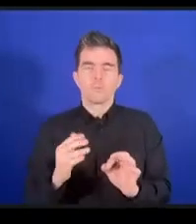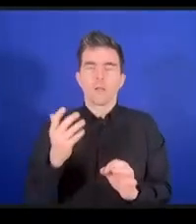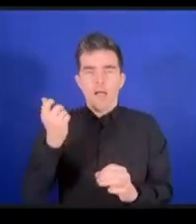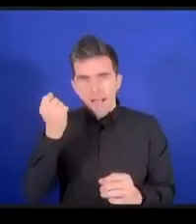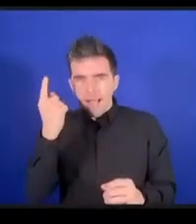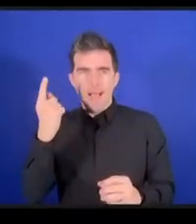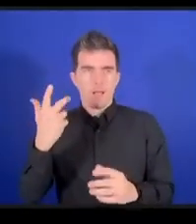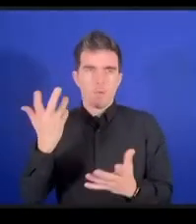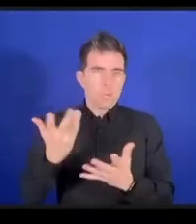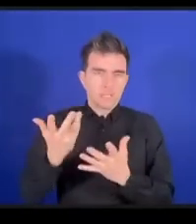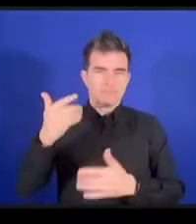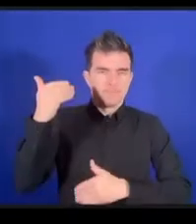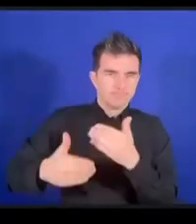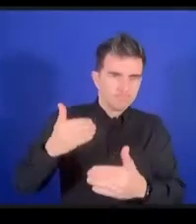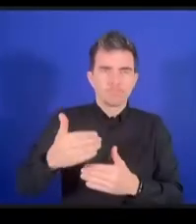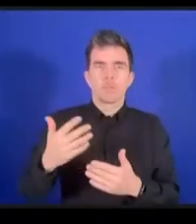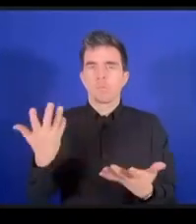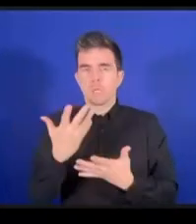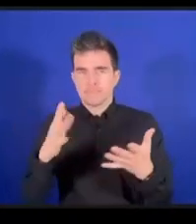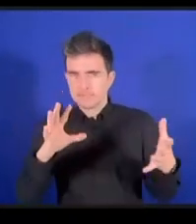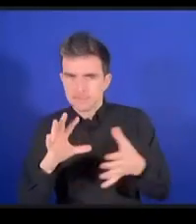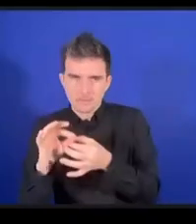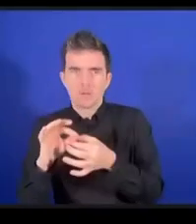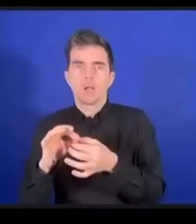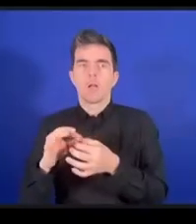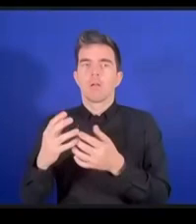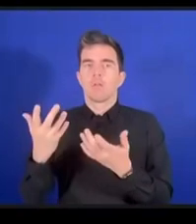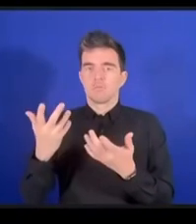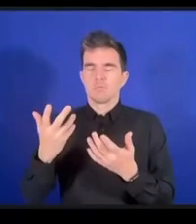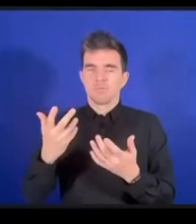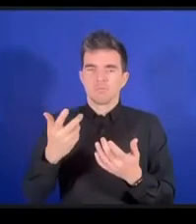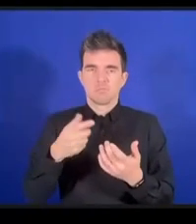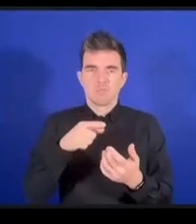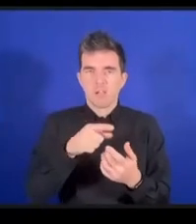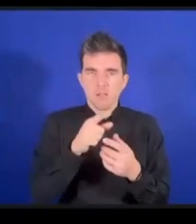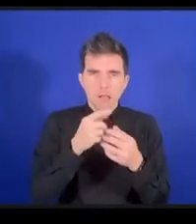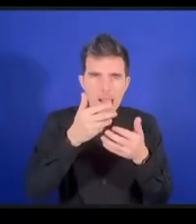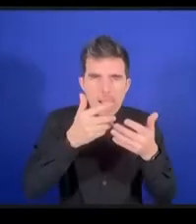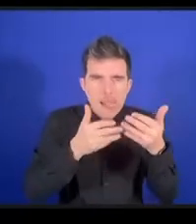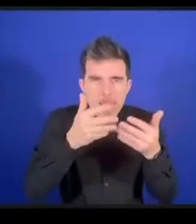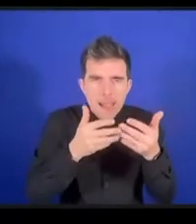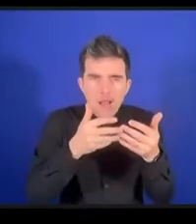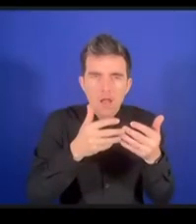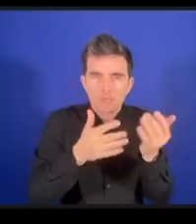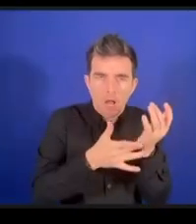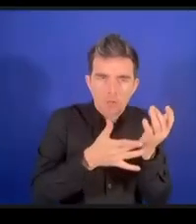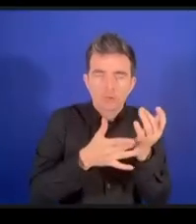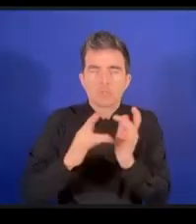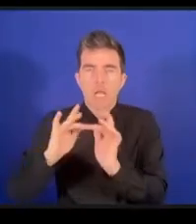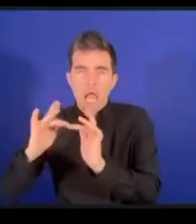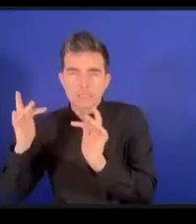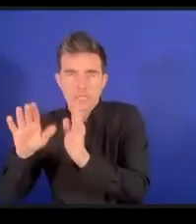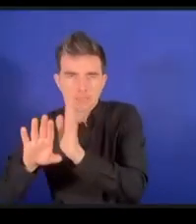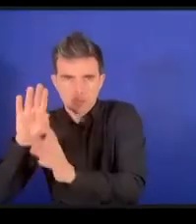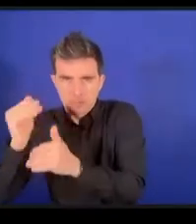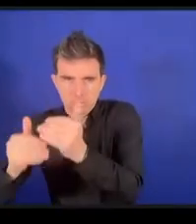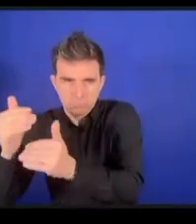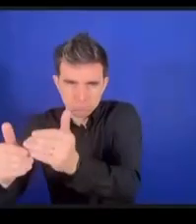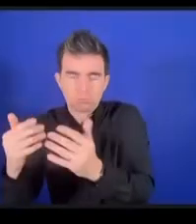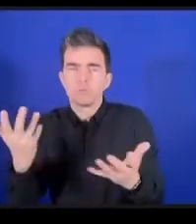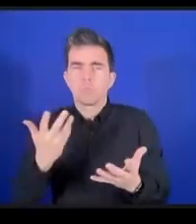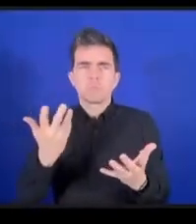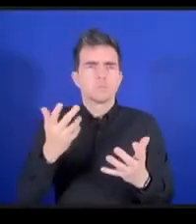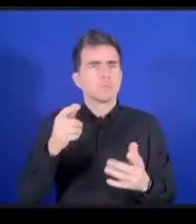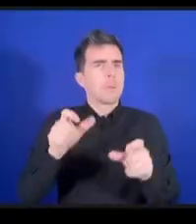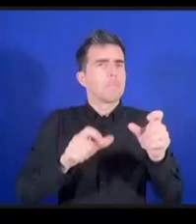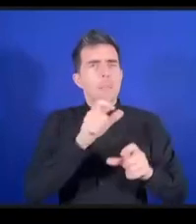ジーの間のそれから人々が経験している成果との間のつながりはどこかそしてなぜあるものが起きていて起